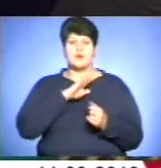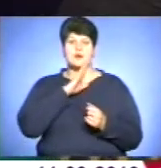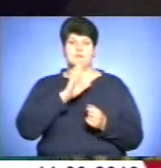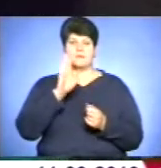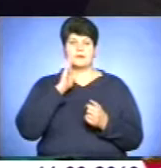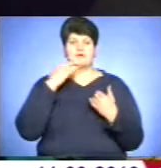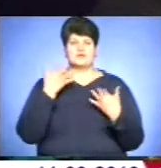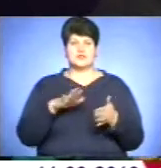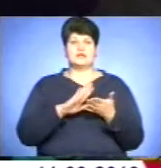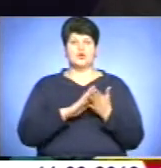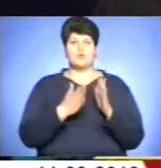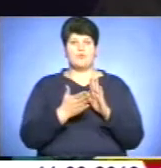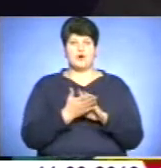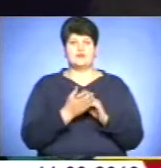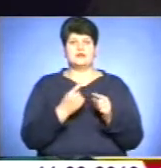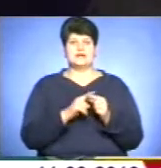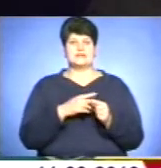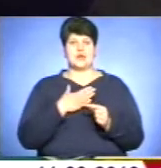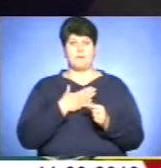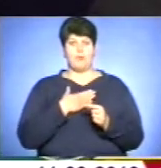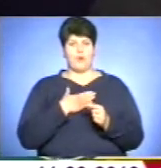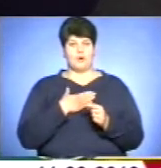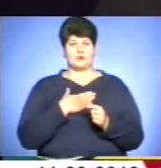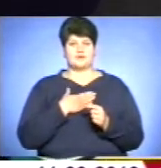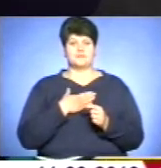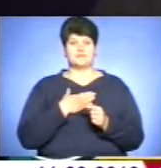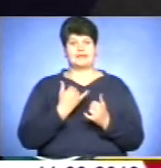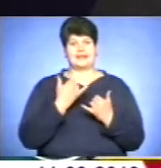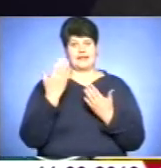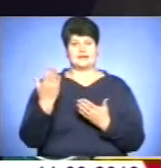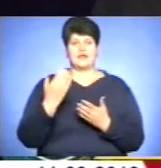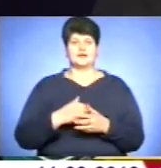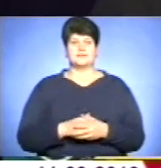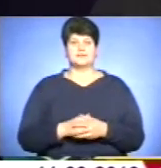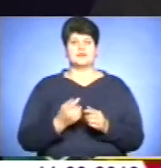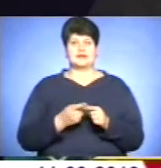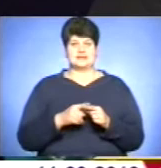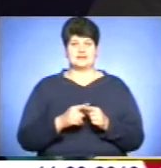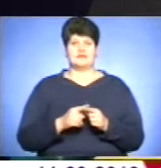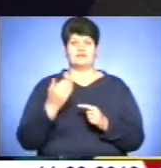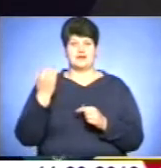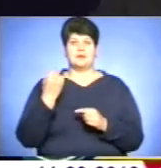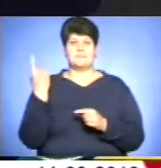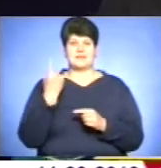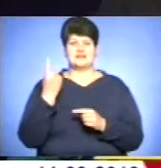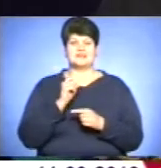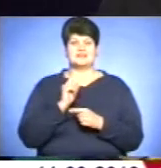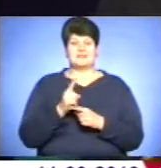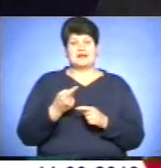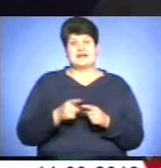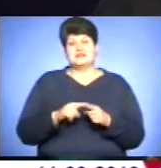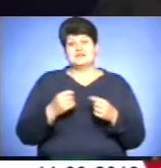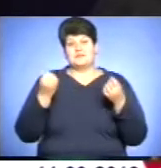домовилися, це вже для неї. Тобто це в тебе перше замовлення? Ні, це просто